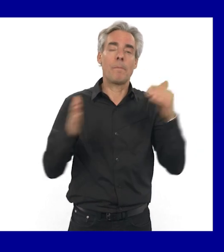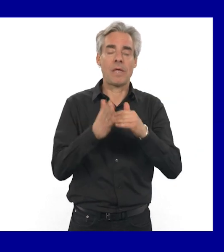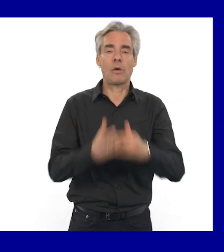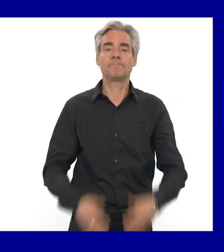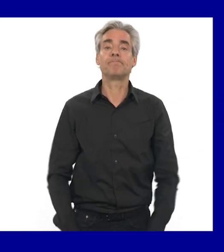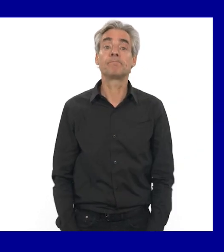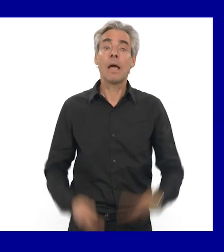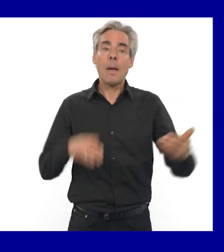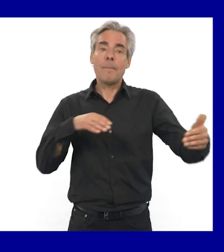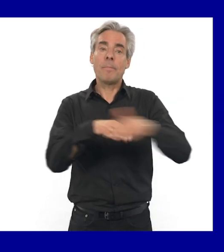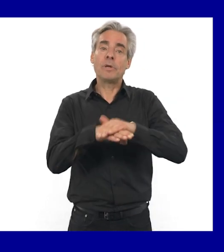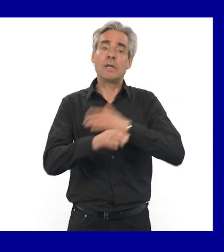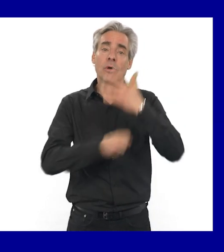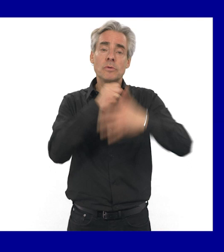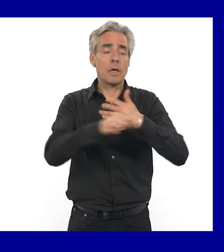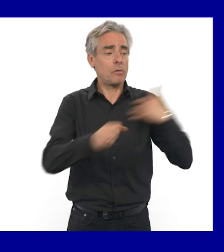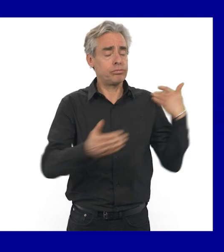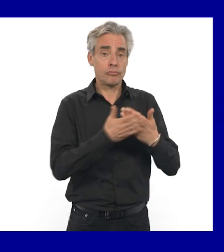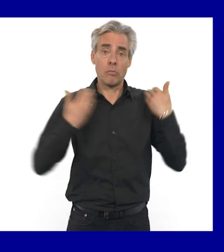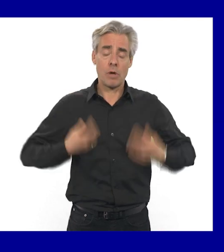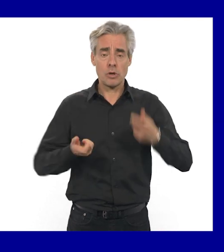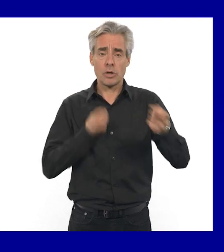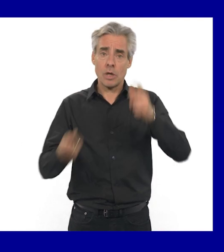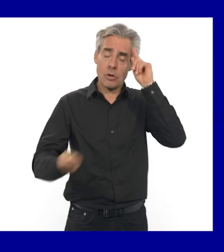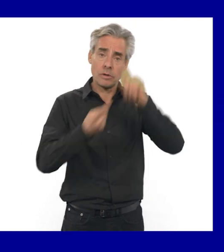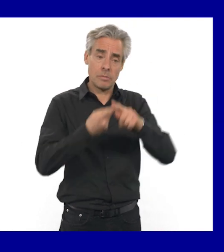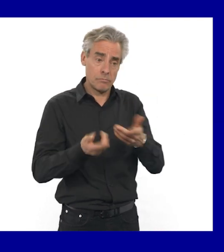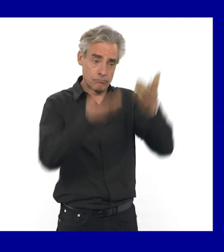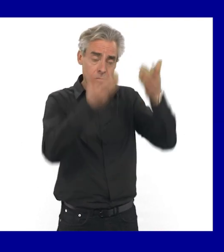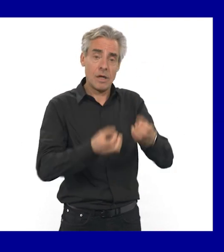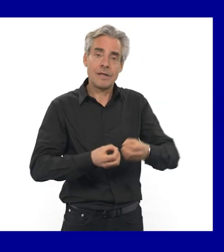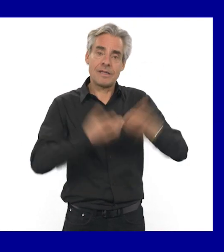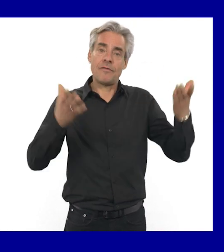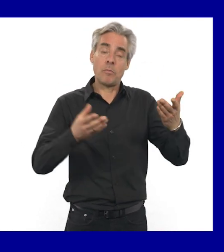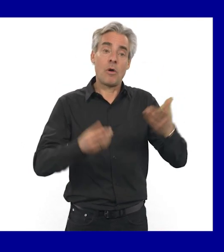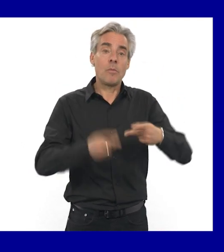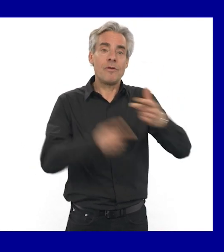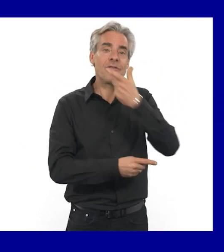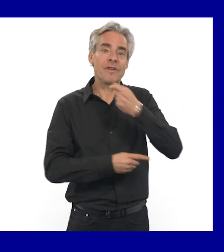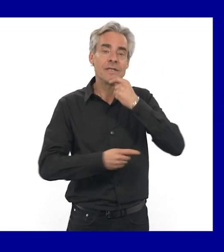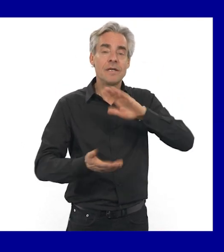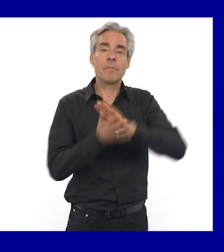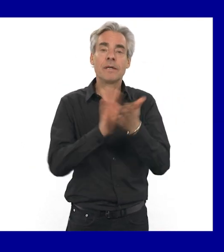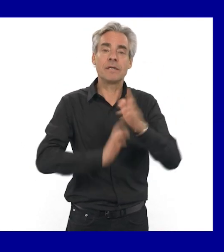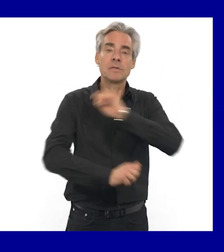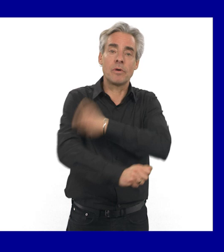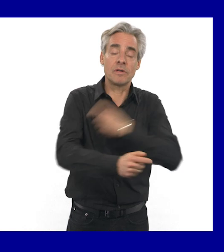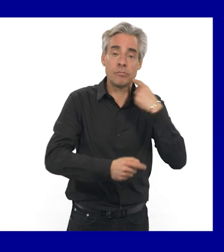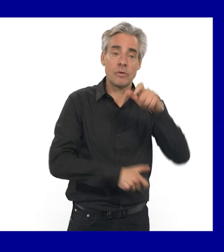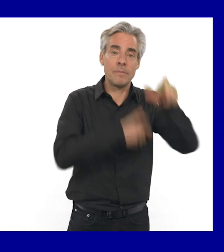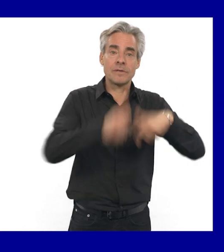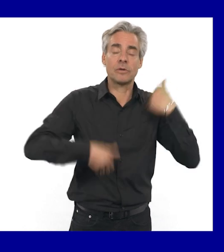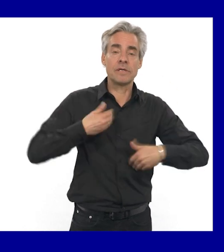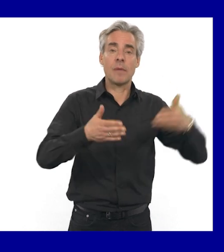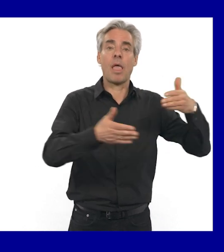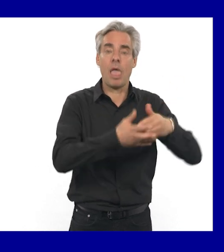Ainsi, la politique que je mène depuis 5 ans a toujours été tournée vers le développement et la facilitation de la pratique sportive pour les personnes